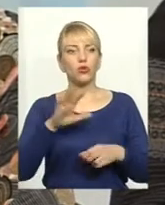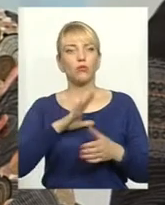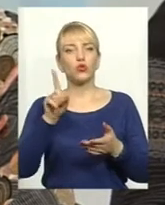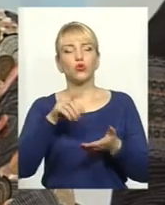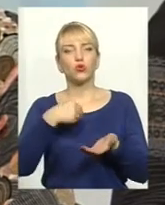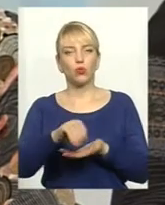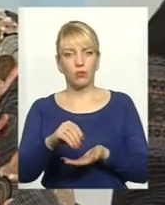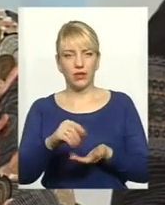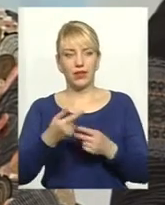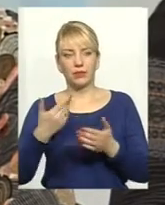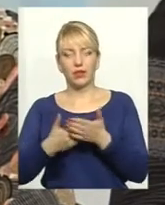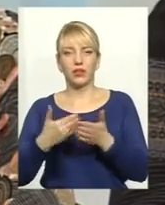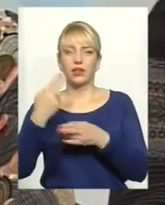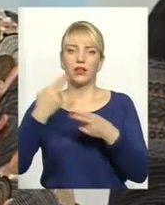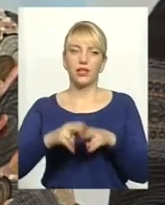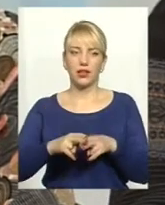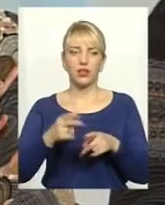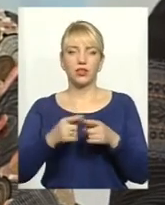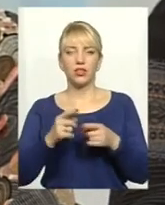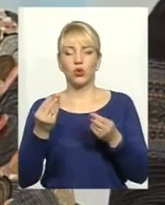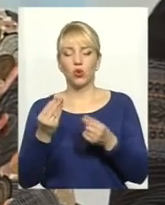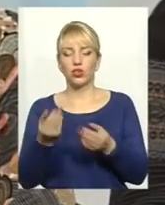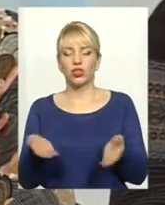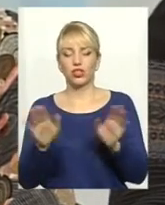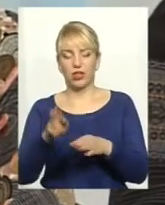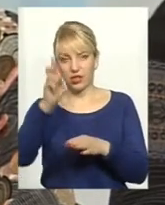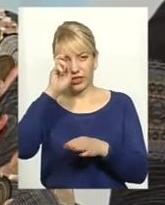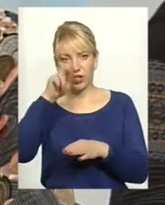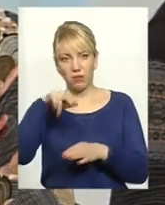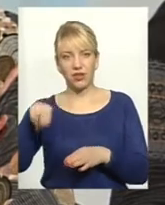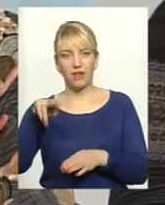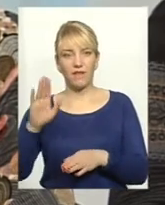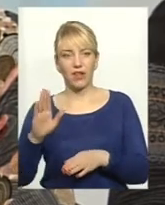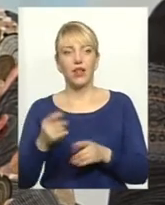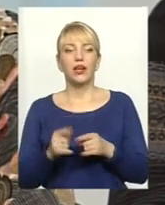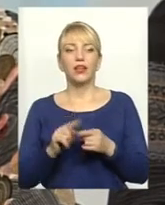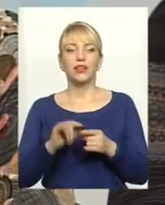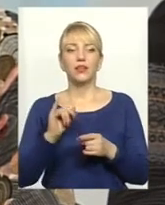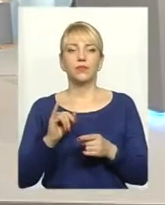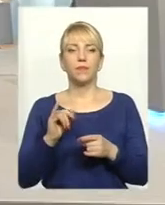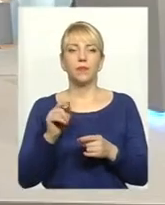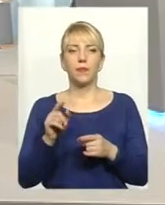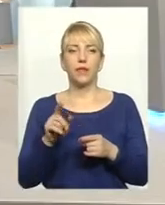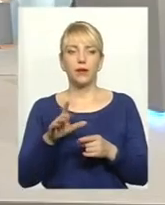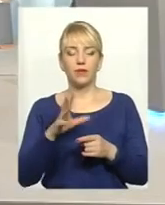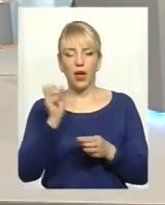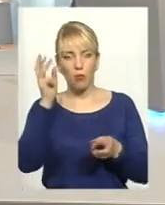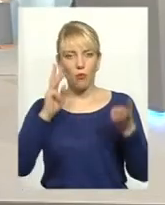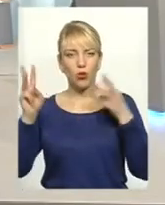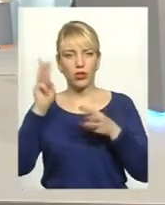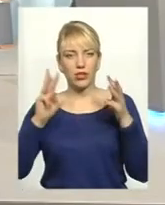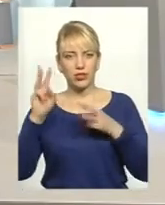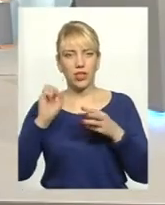щось купити з техніки, власне ці гроші лишала держава, оце ПДВ, там була чітка спромовеність на модернізацію, скажімо,